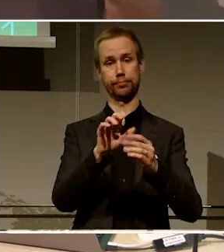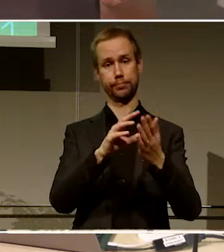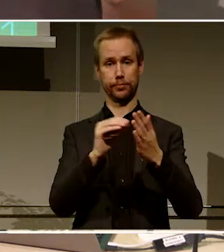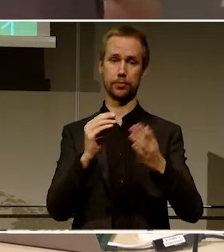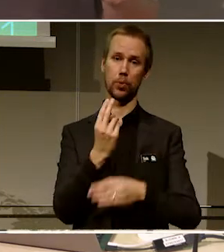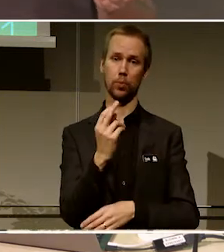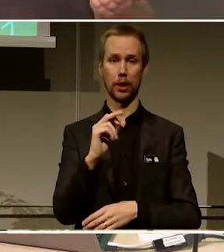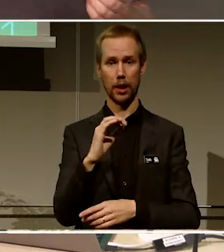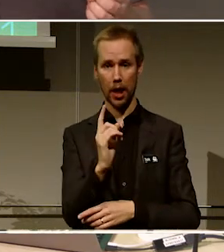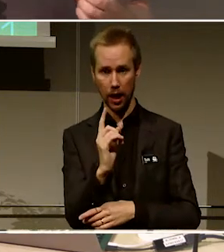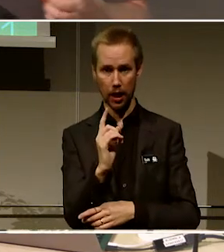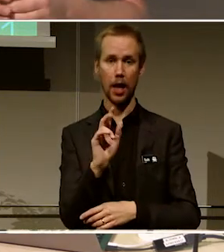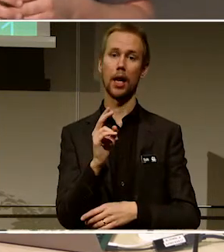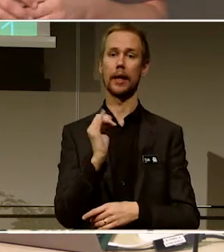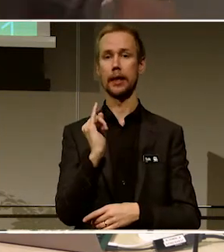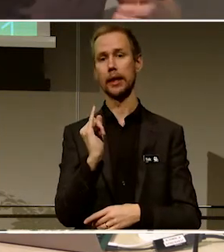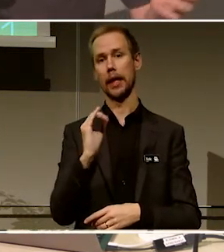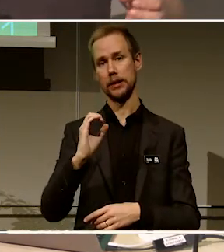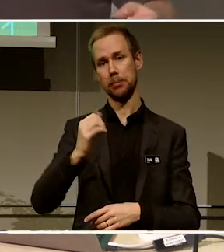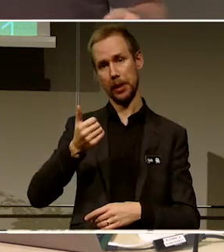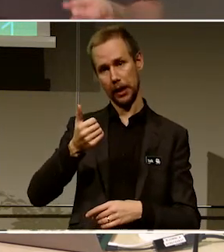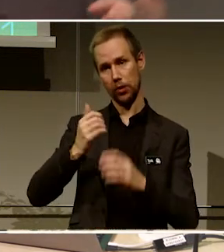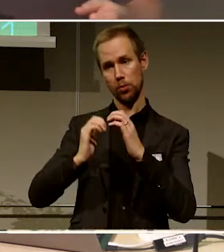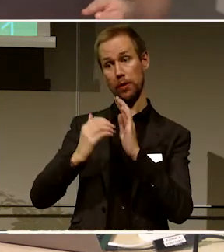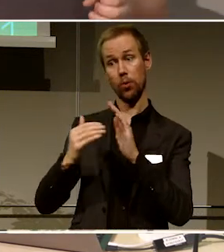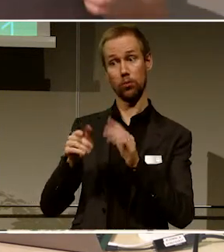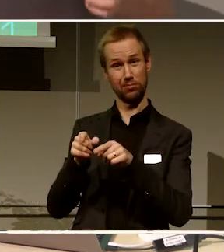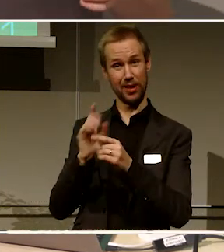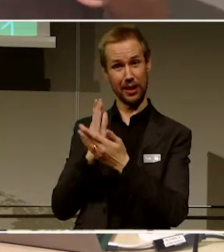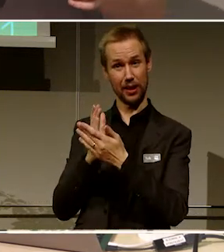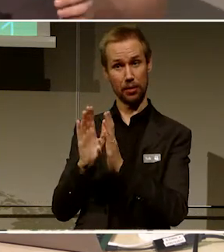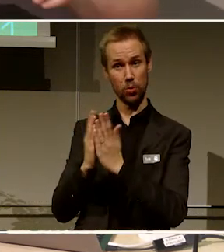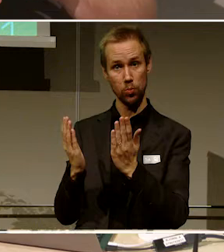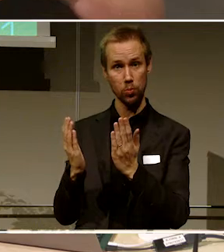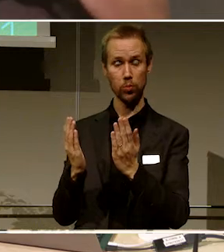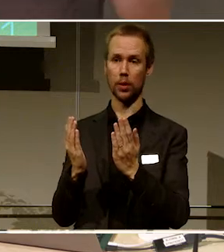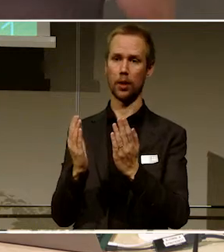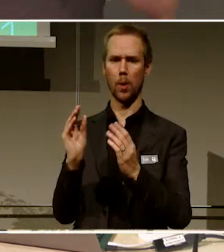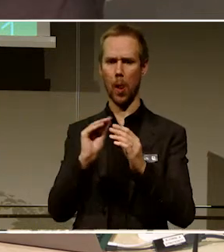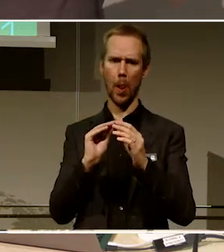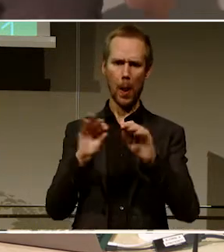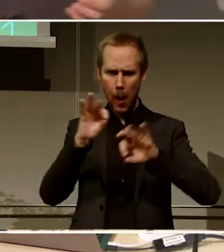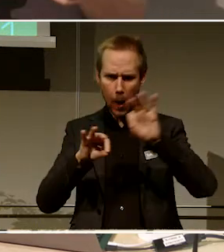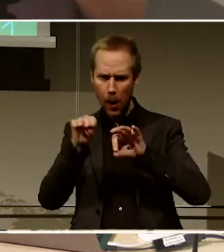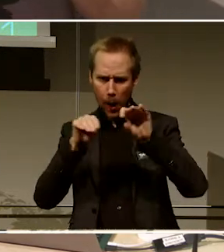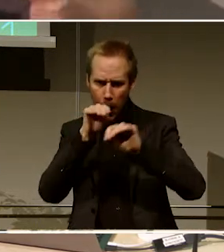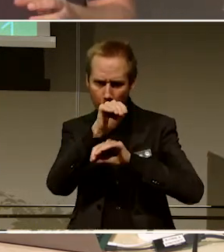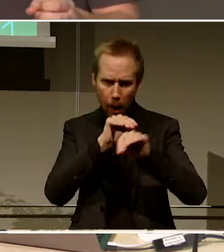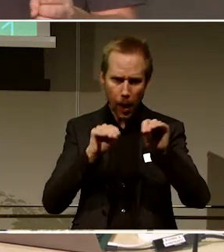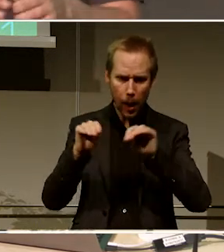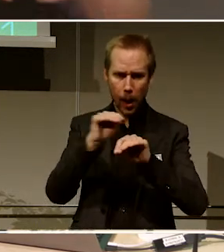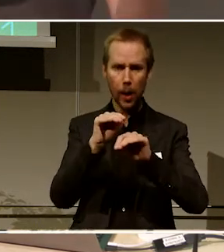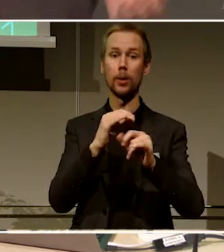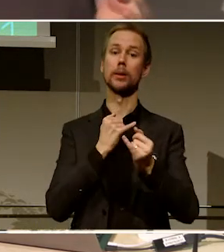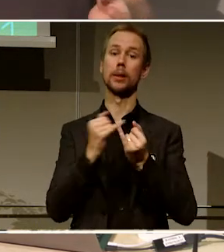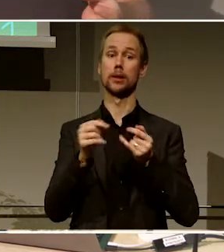ISB-nummer från boken som med hjälp av lite svart magi och annat hokus pokus så går systemet ut